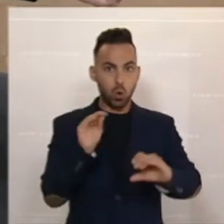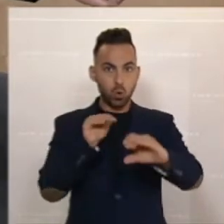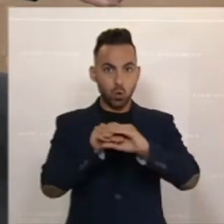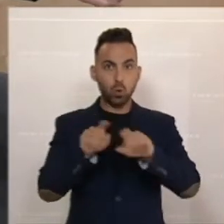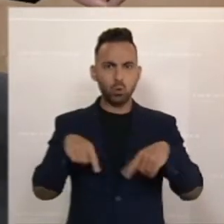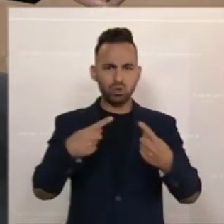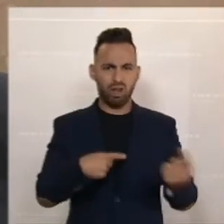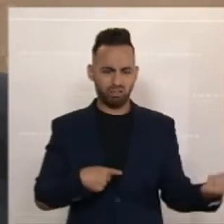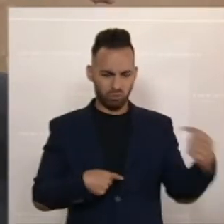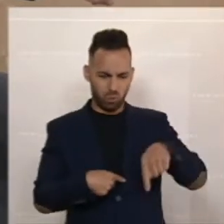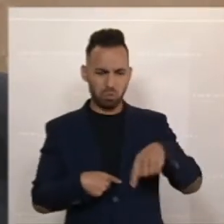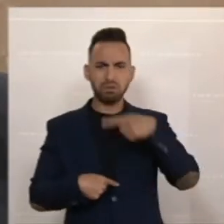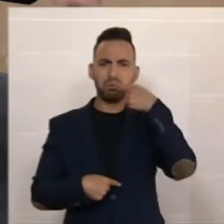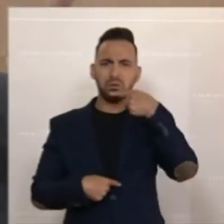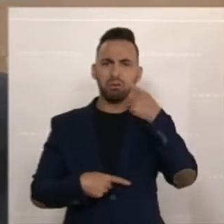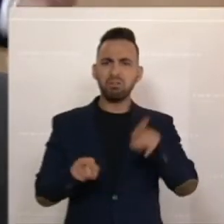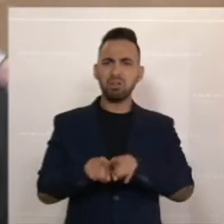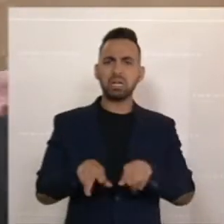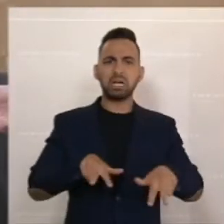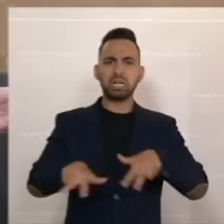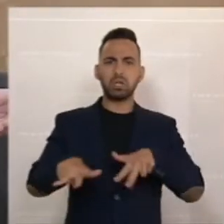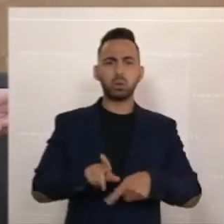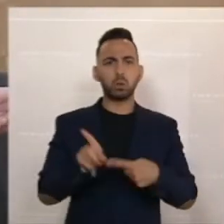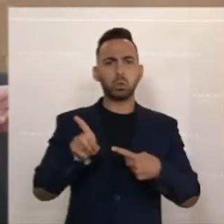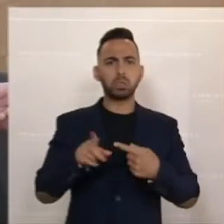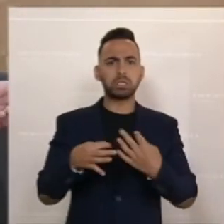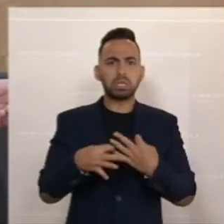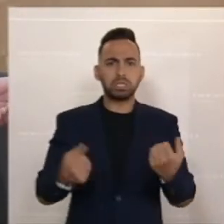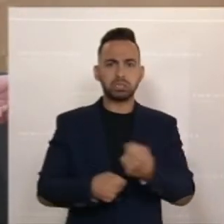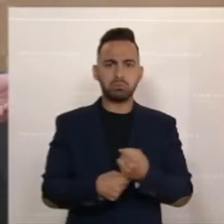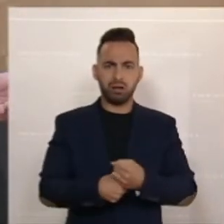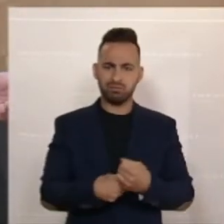hier aufs Rednerpult zu gehen und zu sagen, diese Regierung macht nichts,